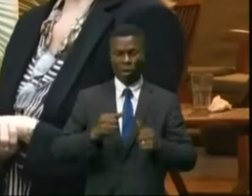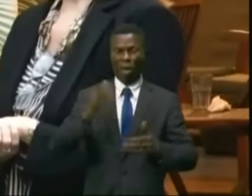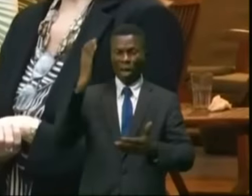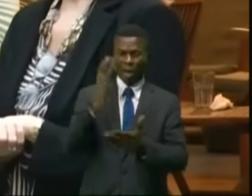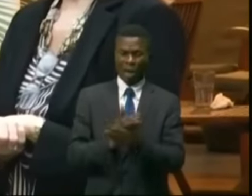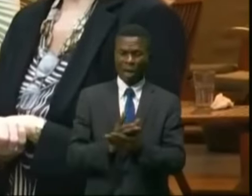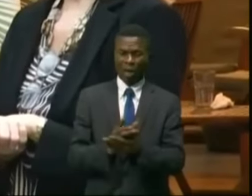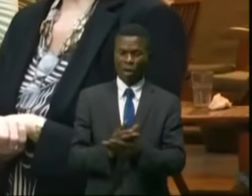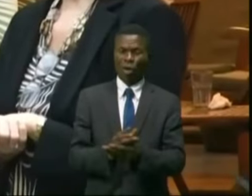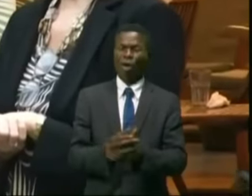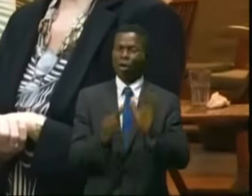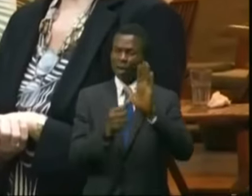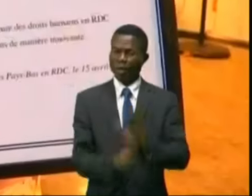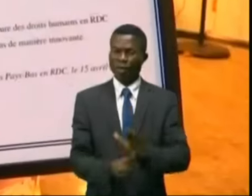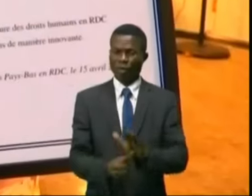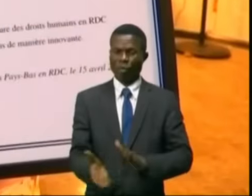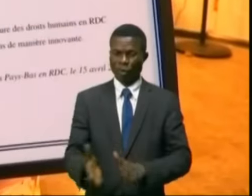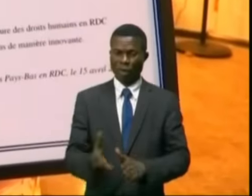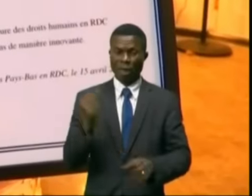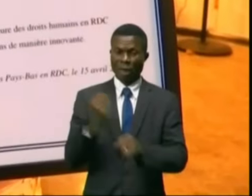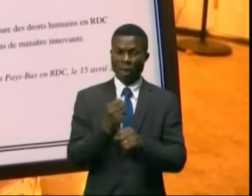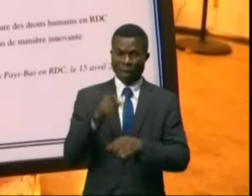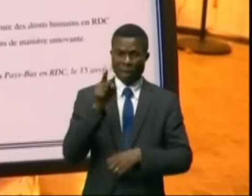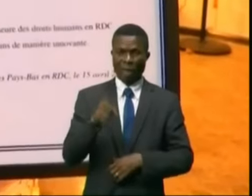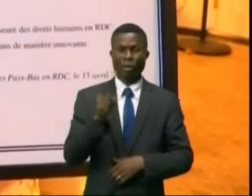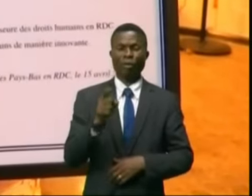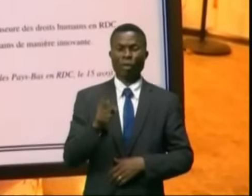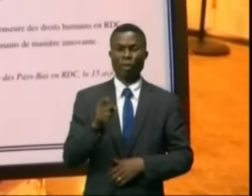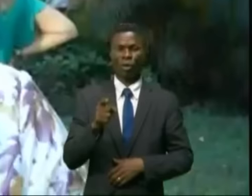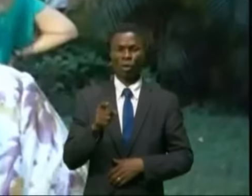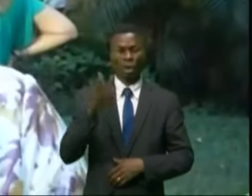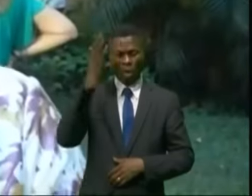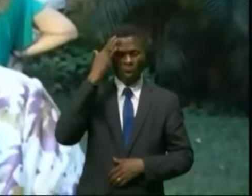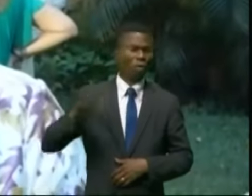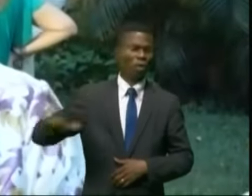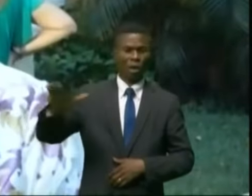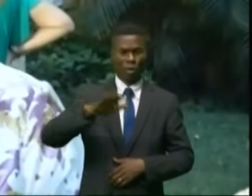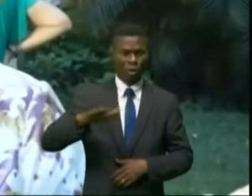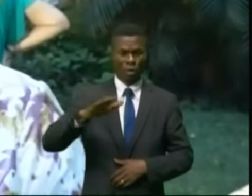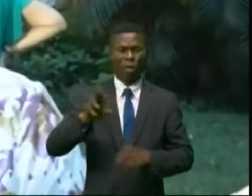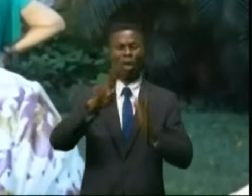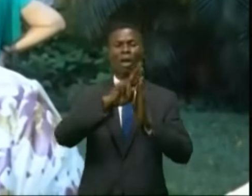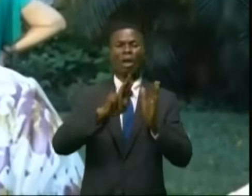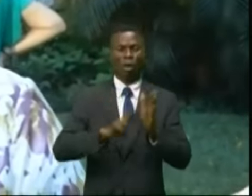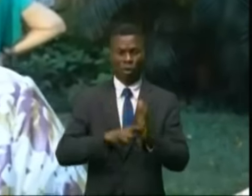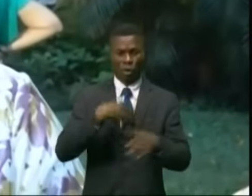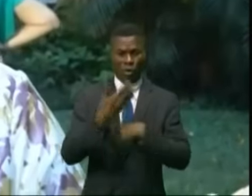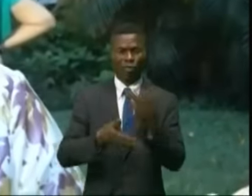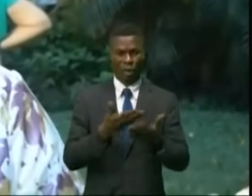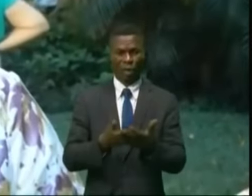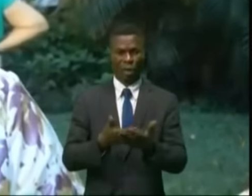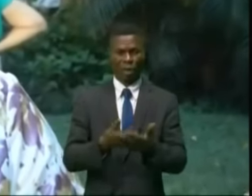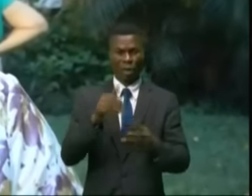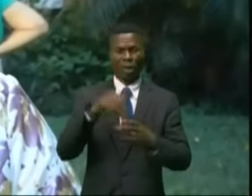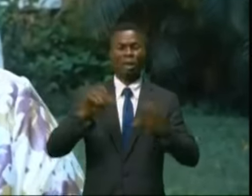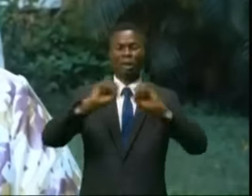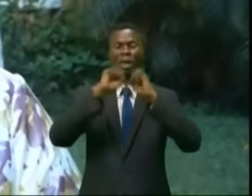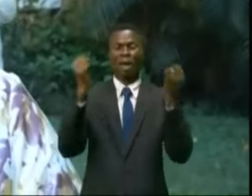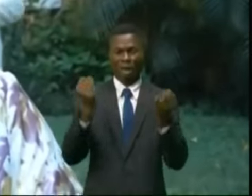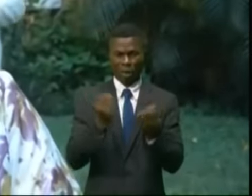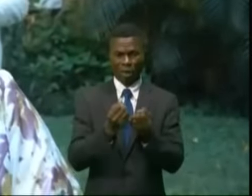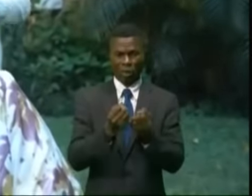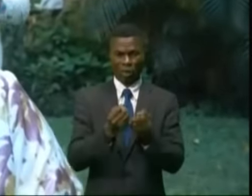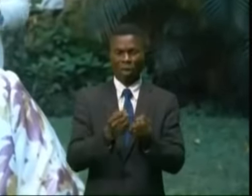'impunité. Je leur dis que leur travail est connu et que le rôle qu'ils jouent dans nos sociétés,